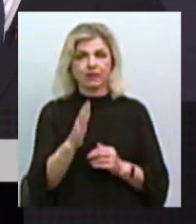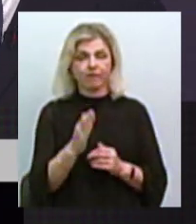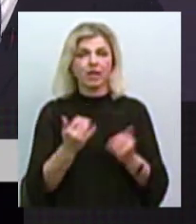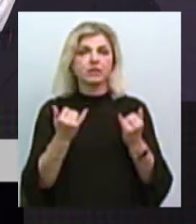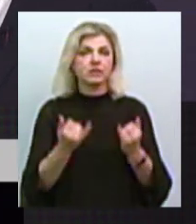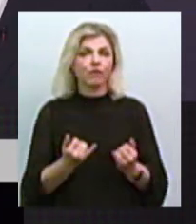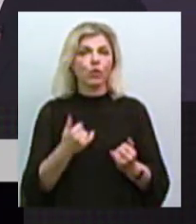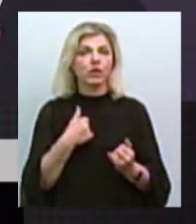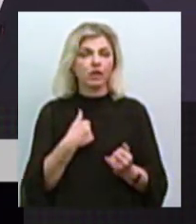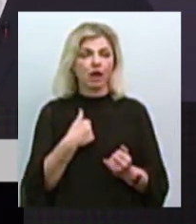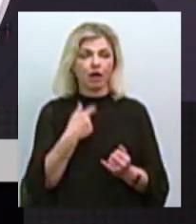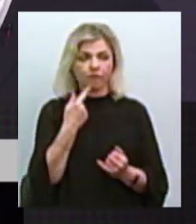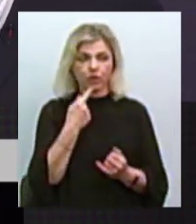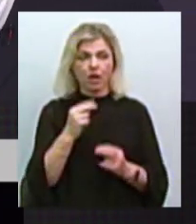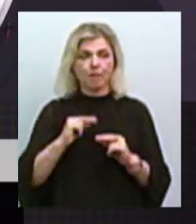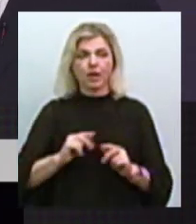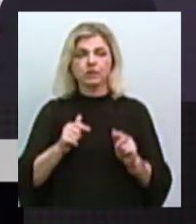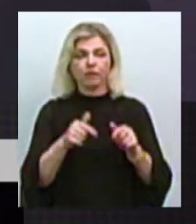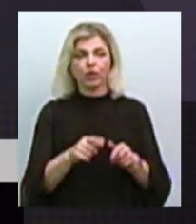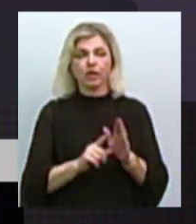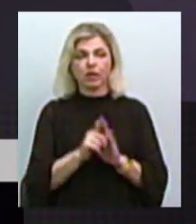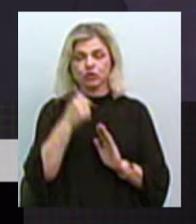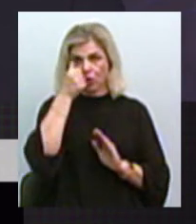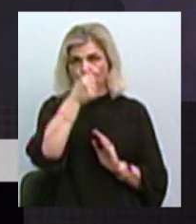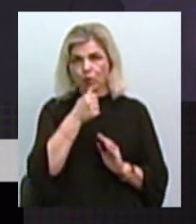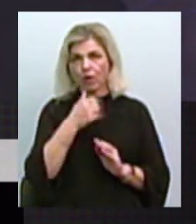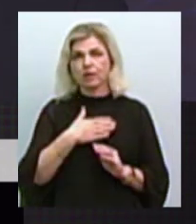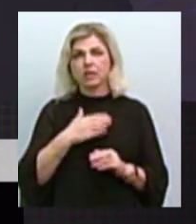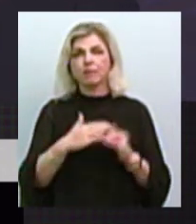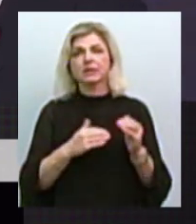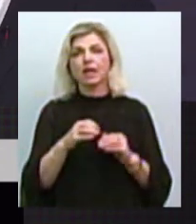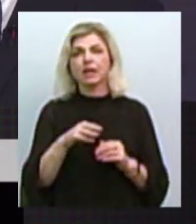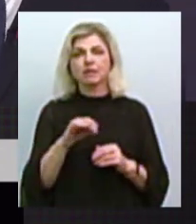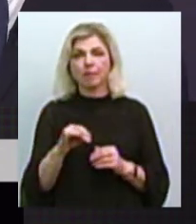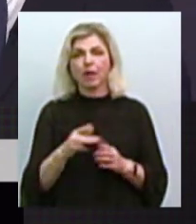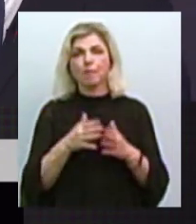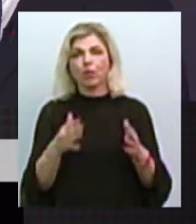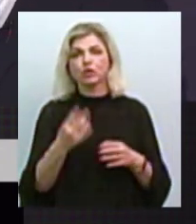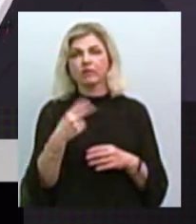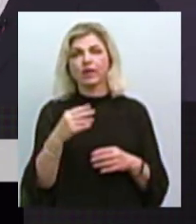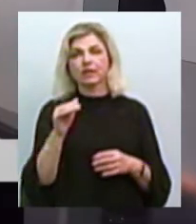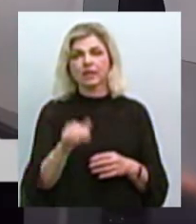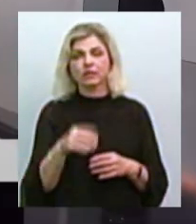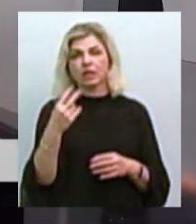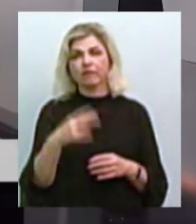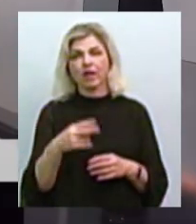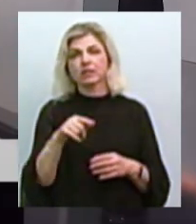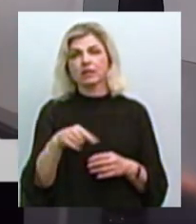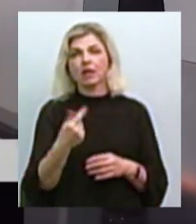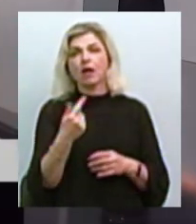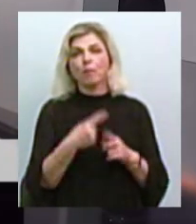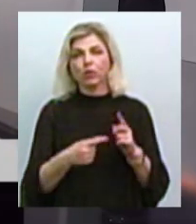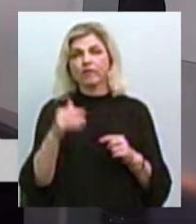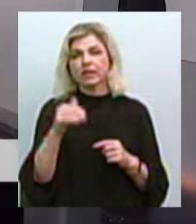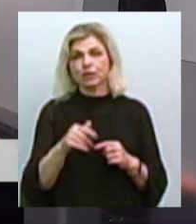зазначив, що на сьогодні працевлаштовано з початку року нашими фахівцями було більше 20 тисяч, 20,5 тисяч